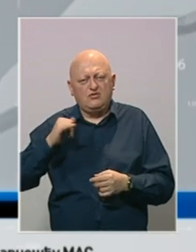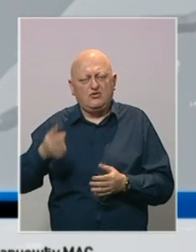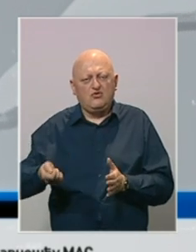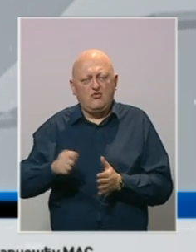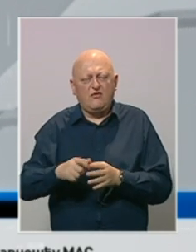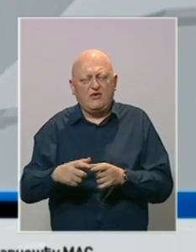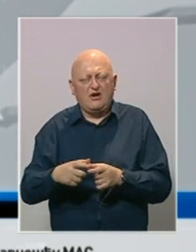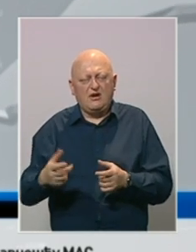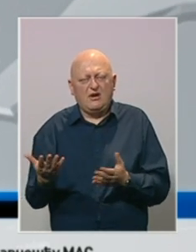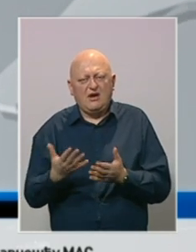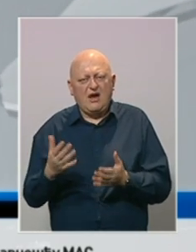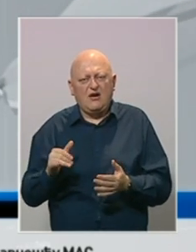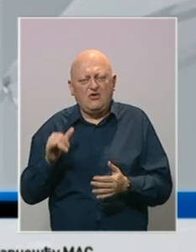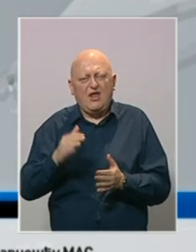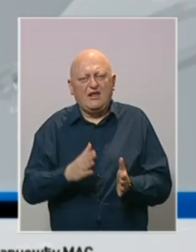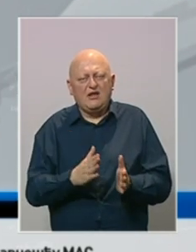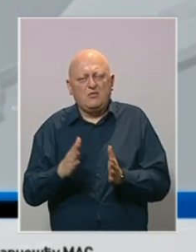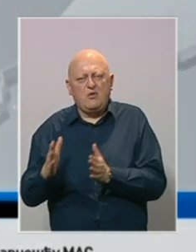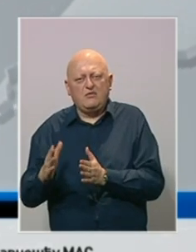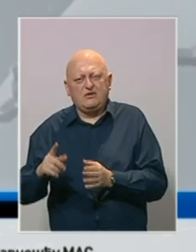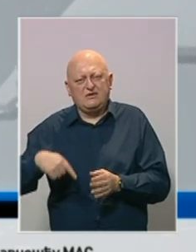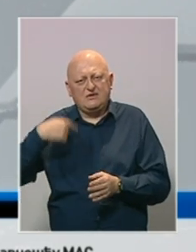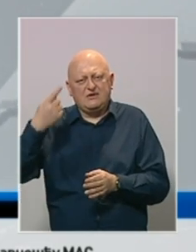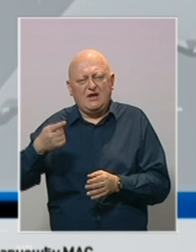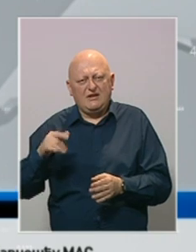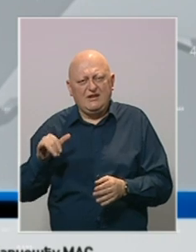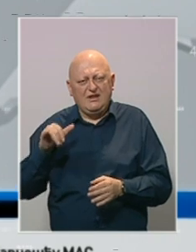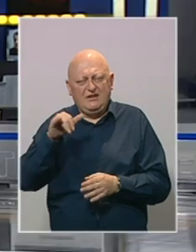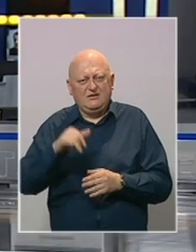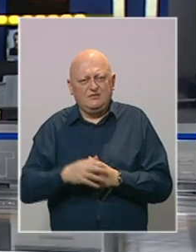karte kako bi im se let pomjerio za naredni let.